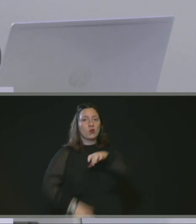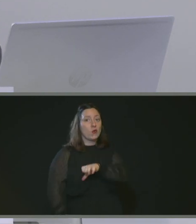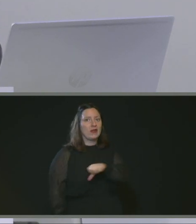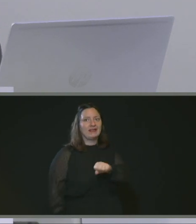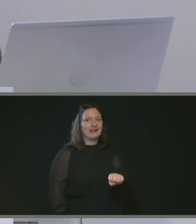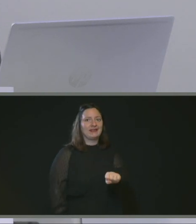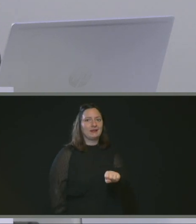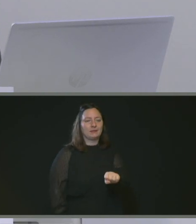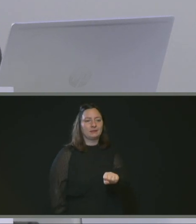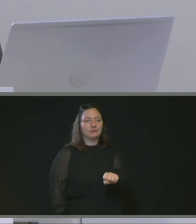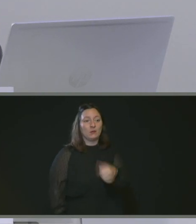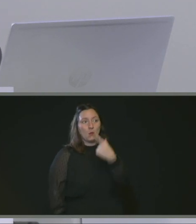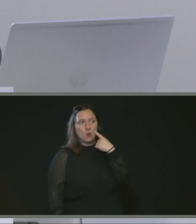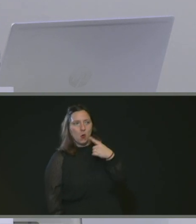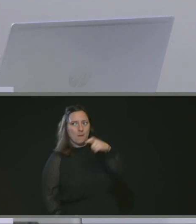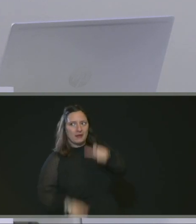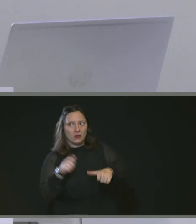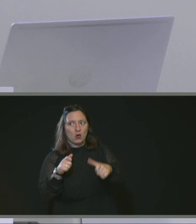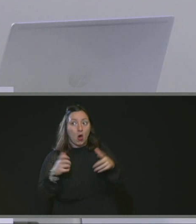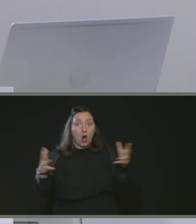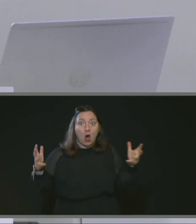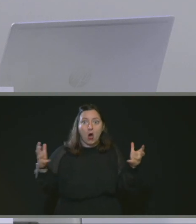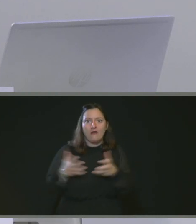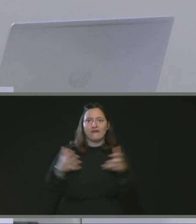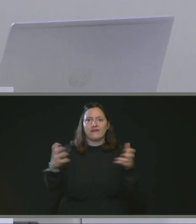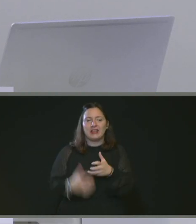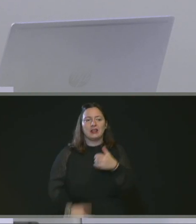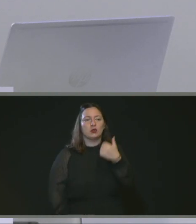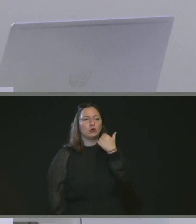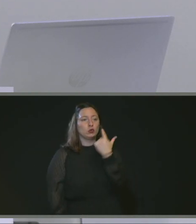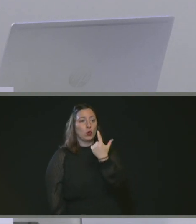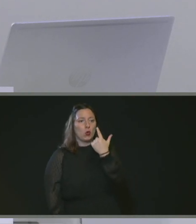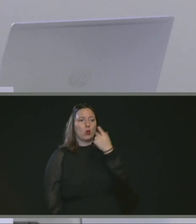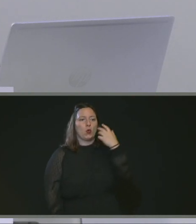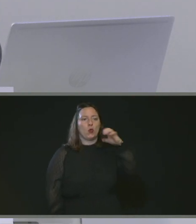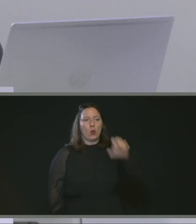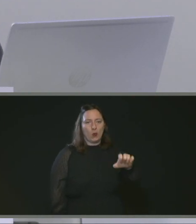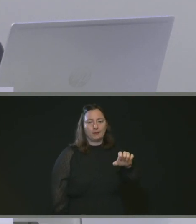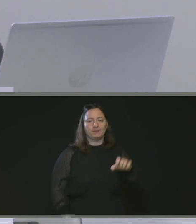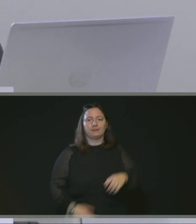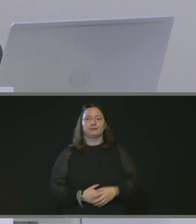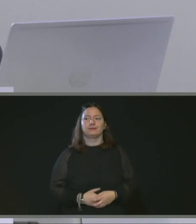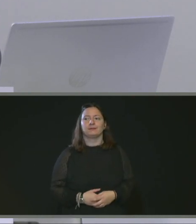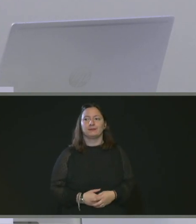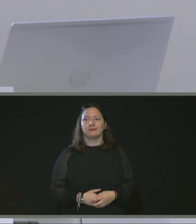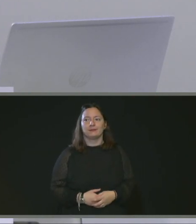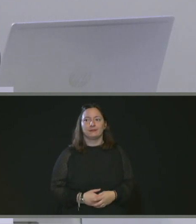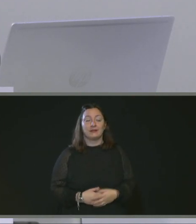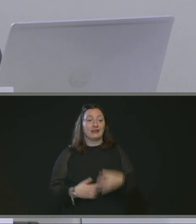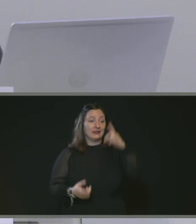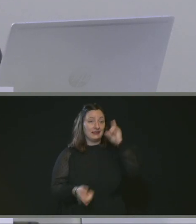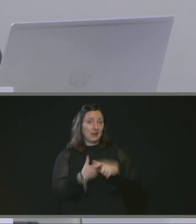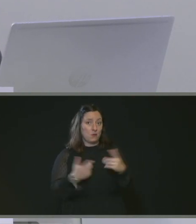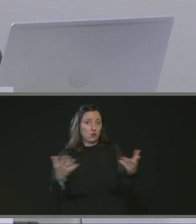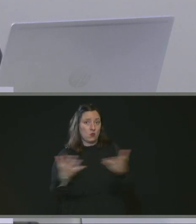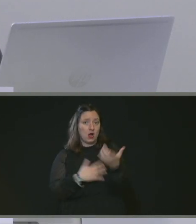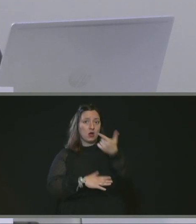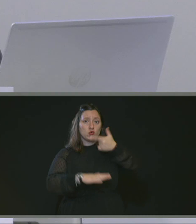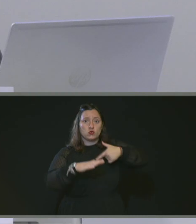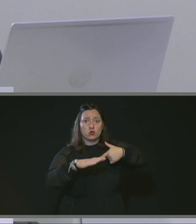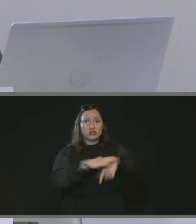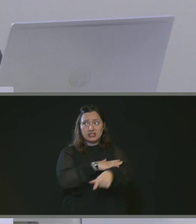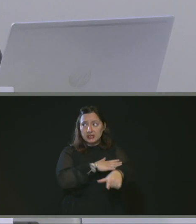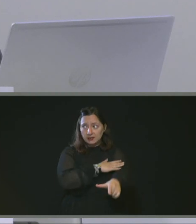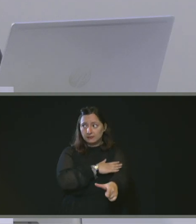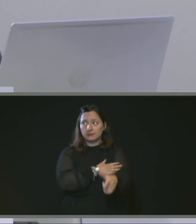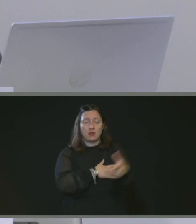2e. Je rappelle que Envie 2e,'est la filière logistique de Envie. Et donc l'objectif, c'est de vous proposer d'allouer